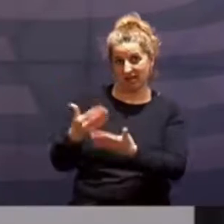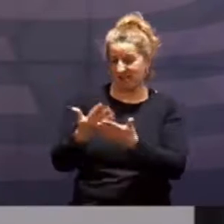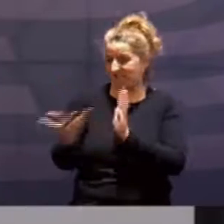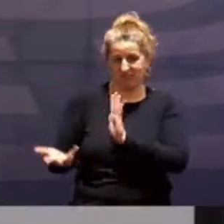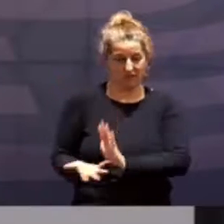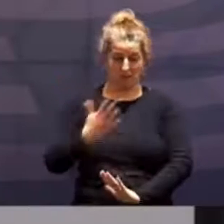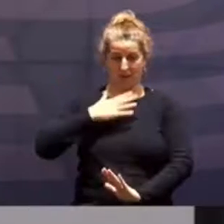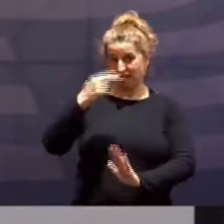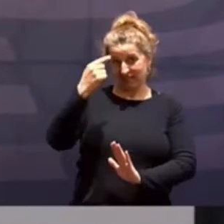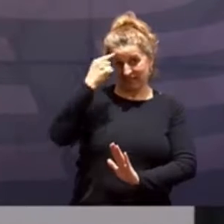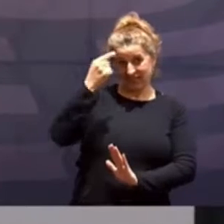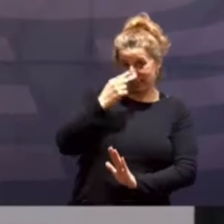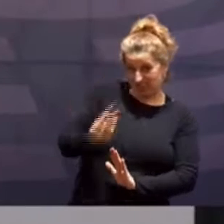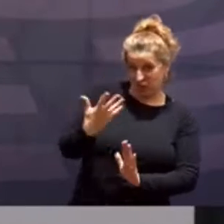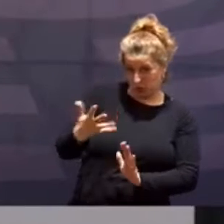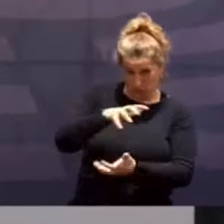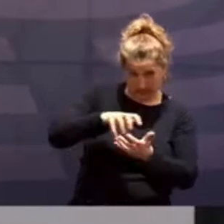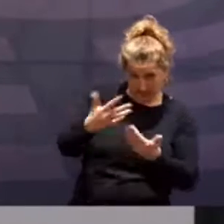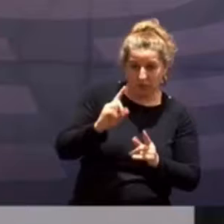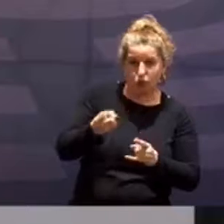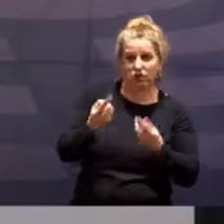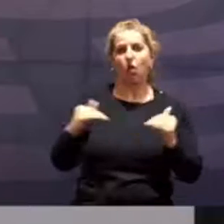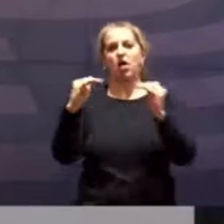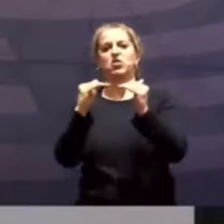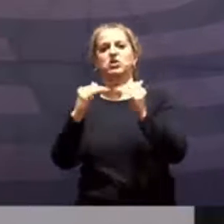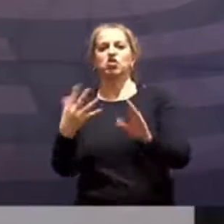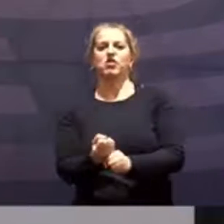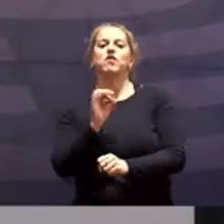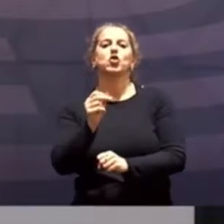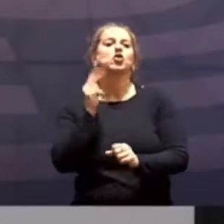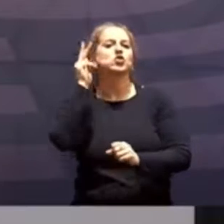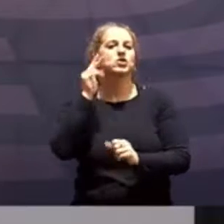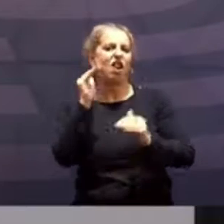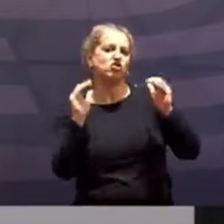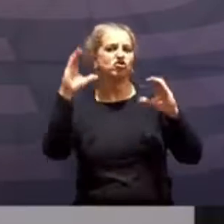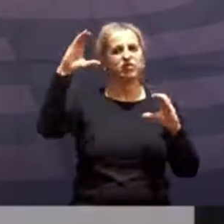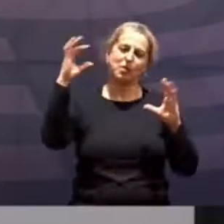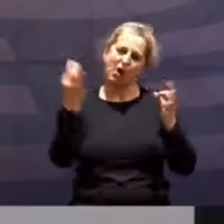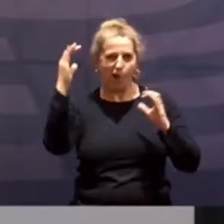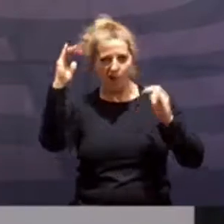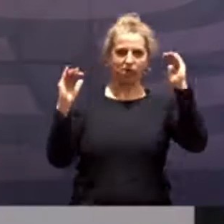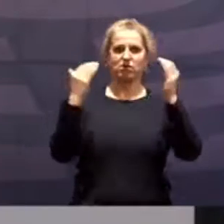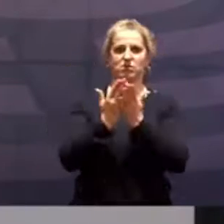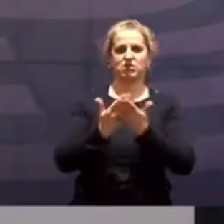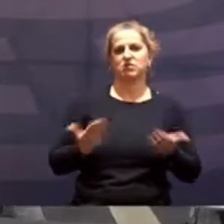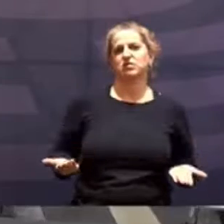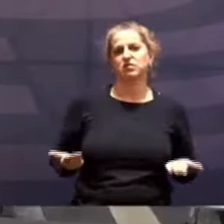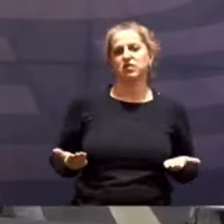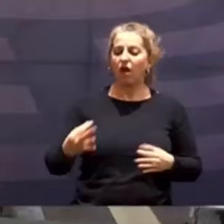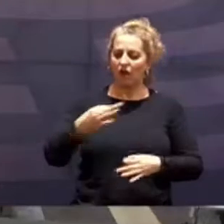wären aus meiner Sicht in einer derartigen Krise notwendig, um eben auch eine soziale Schieflage zu vermeiden. Ich finde es daher